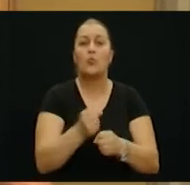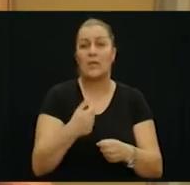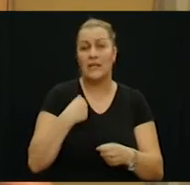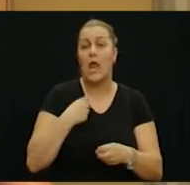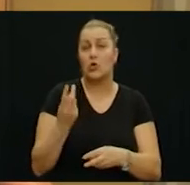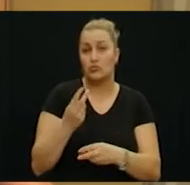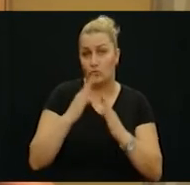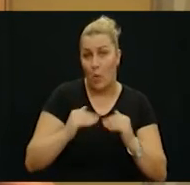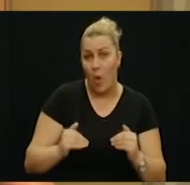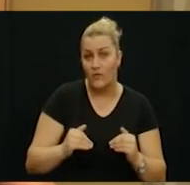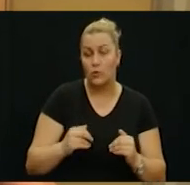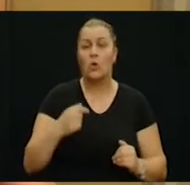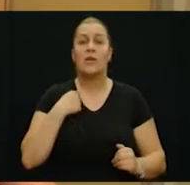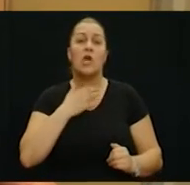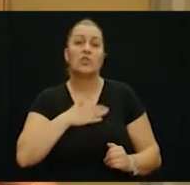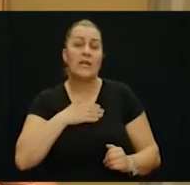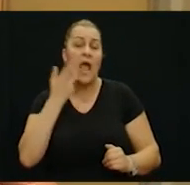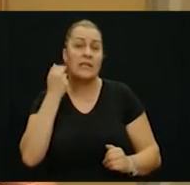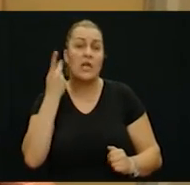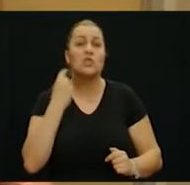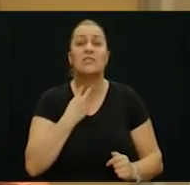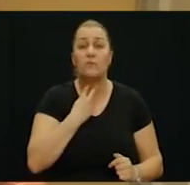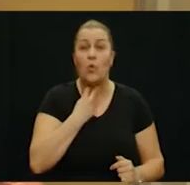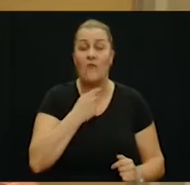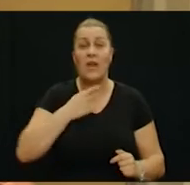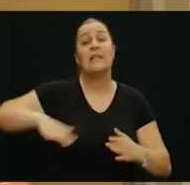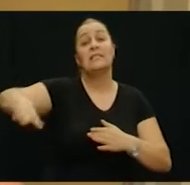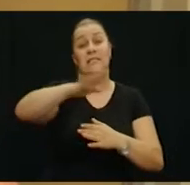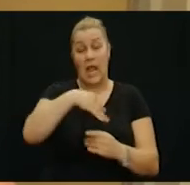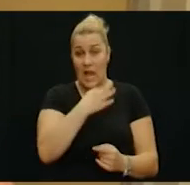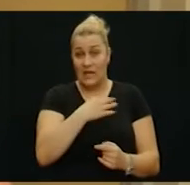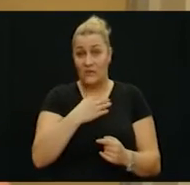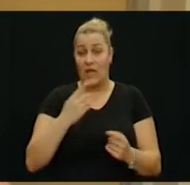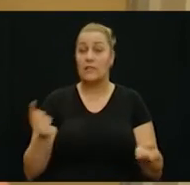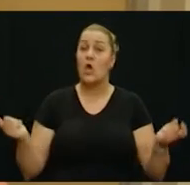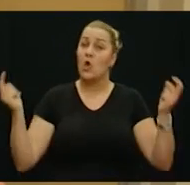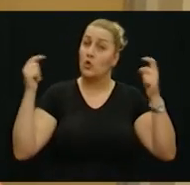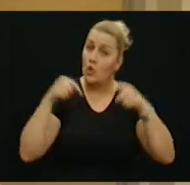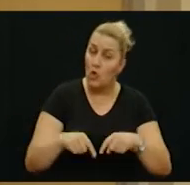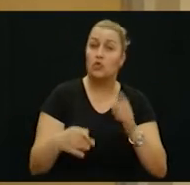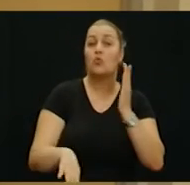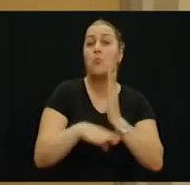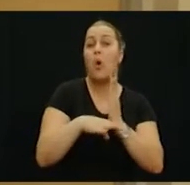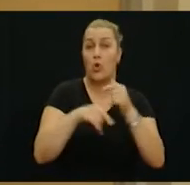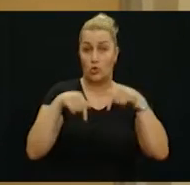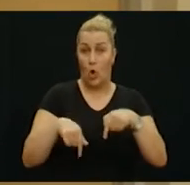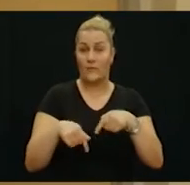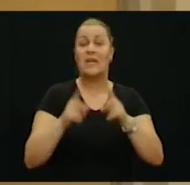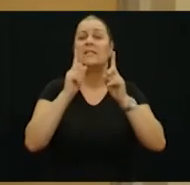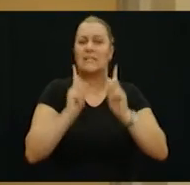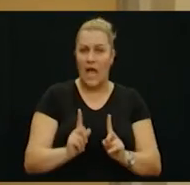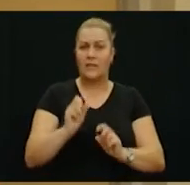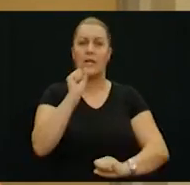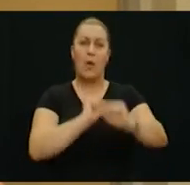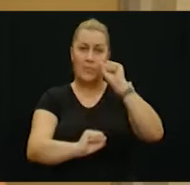našu domovinu. Naši dragi dečki iz Vukovara, iz čitave Hrvatske su došli, pomoći ovdje,